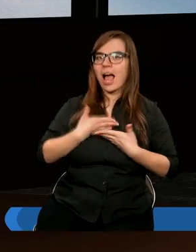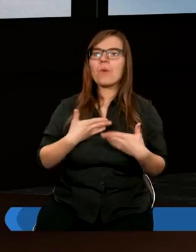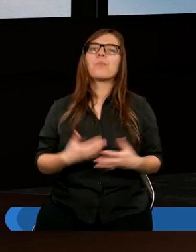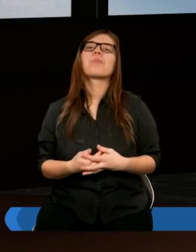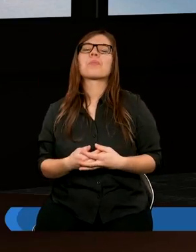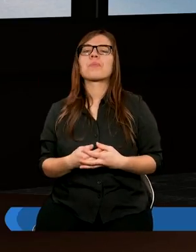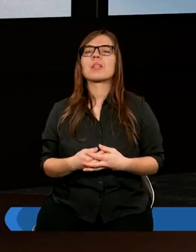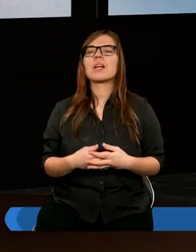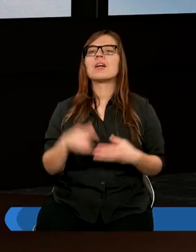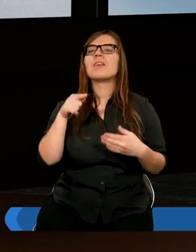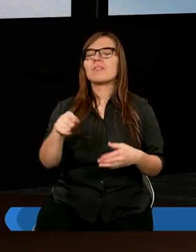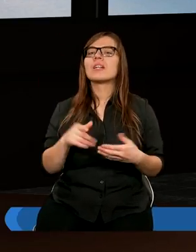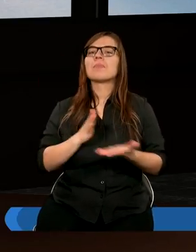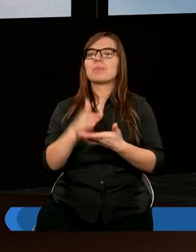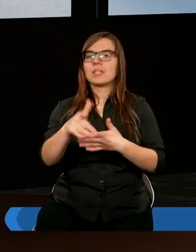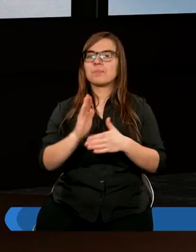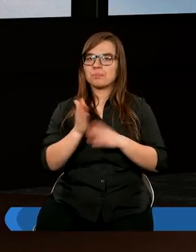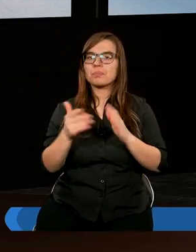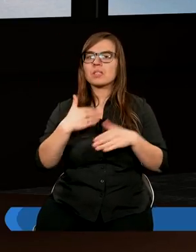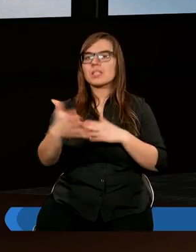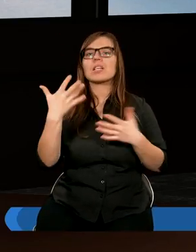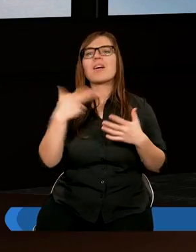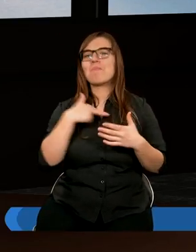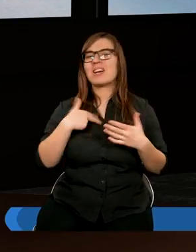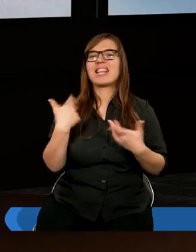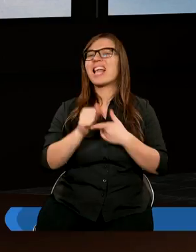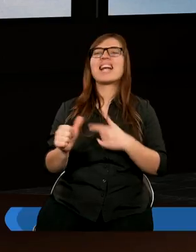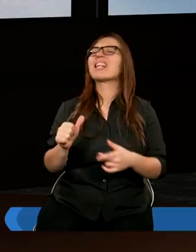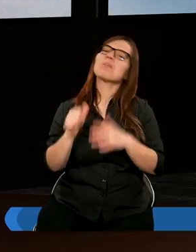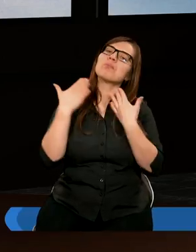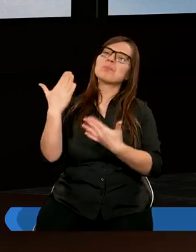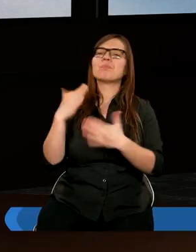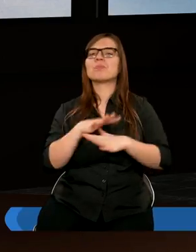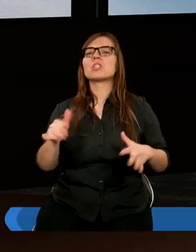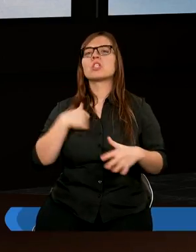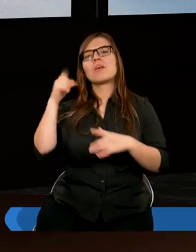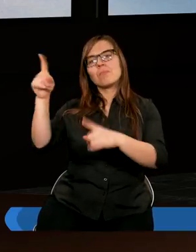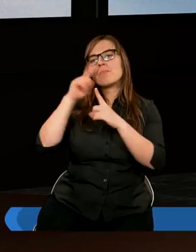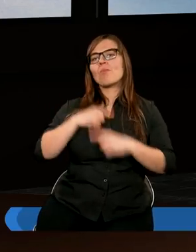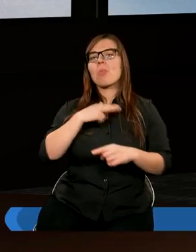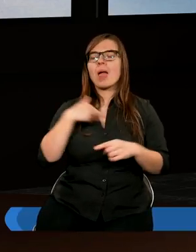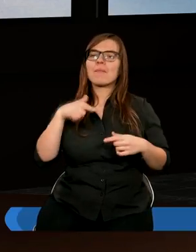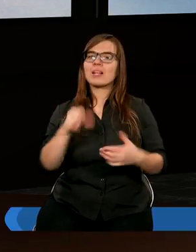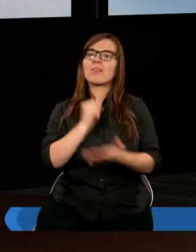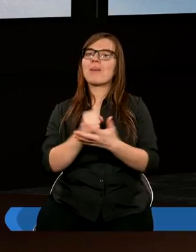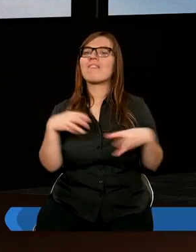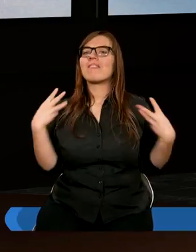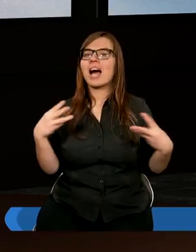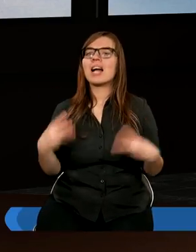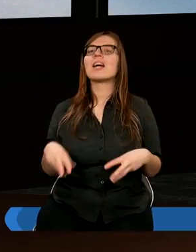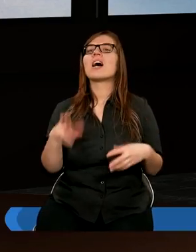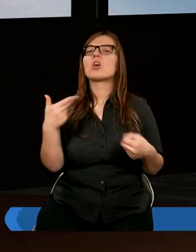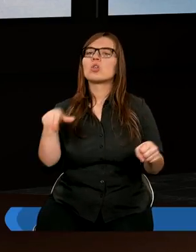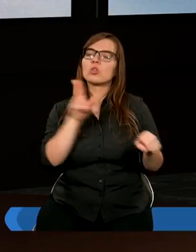My często jesteśmy niegodni tego, że powierzyłeś nam sprawy ważne,